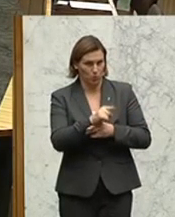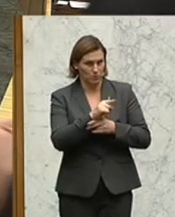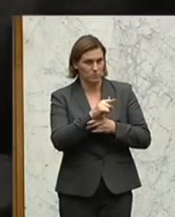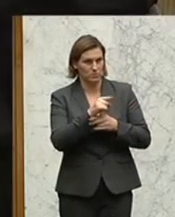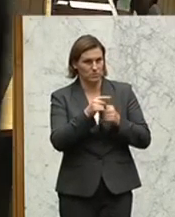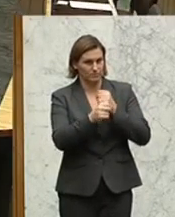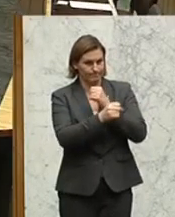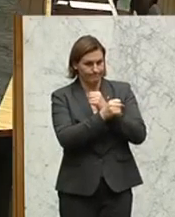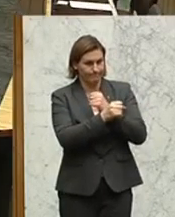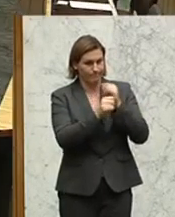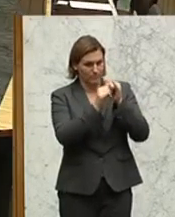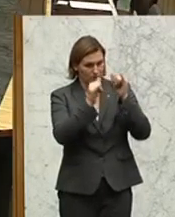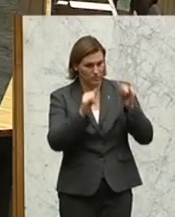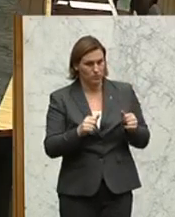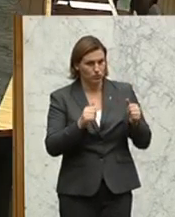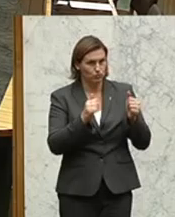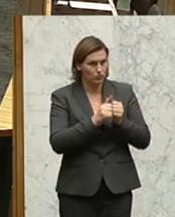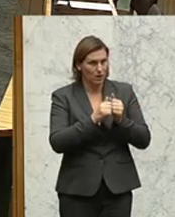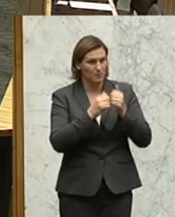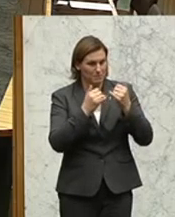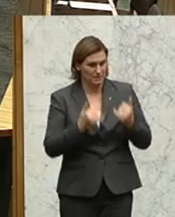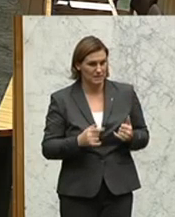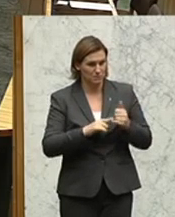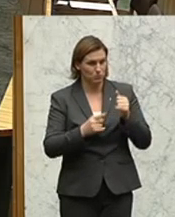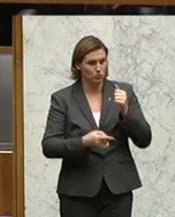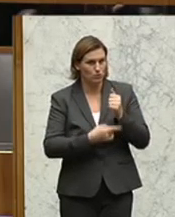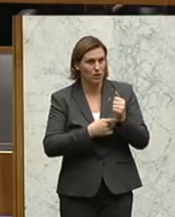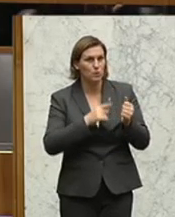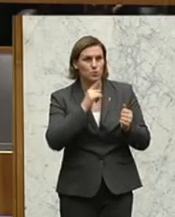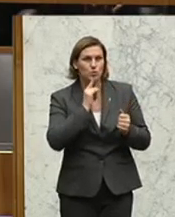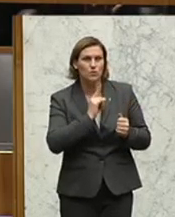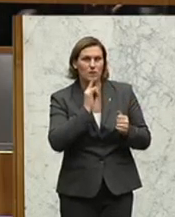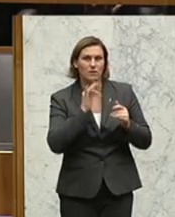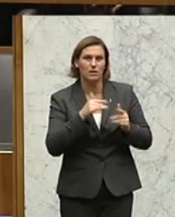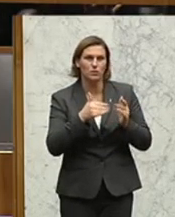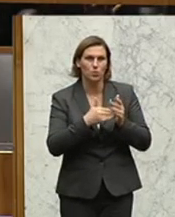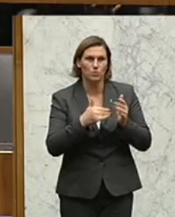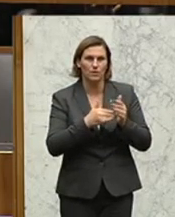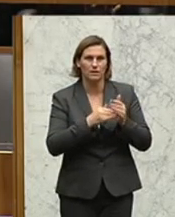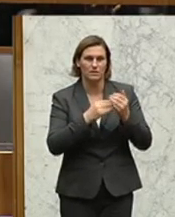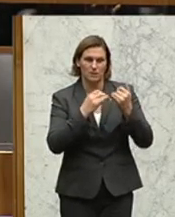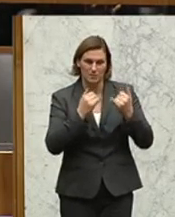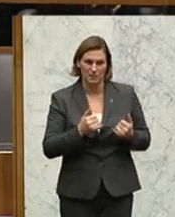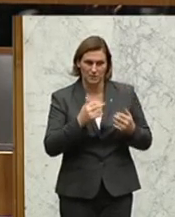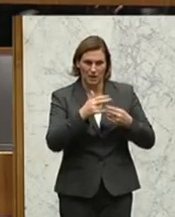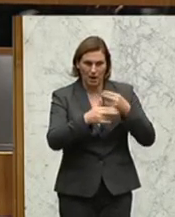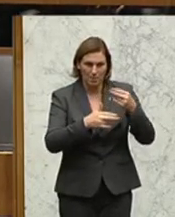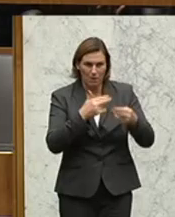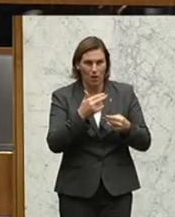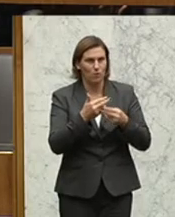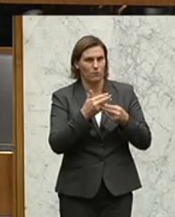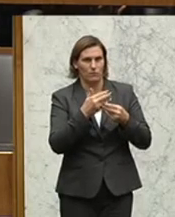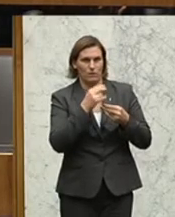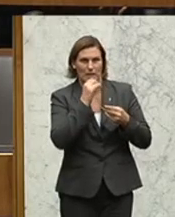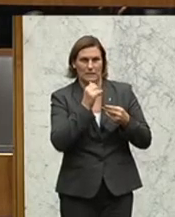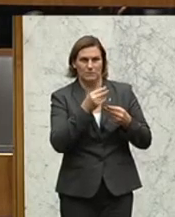dass das bestehende Justizbudget nicht einmal ausreicht, um alle Notwendigkeiten, die dieser Vollzug brauchen würde, zu erfüllen.